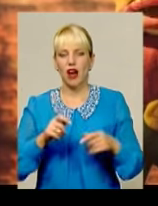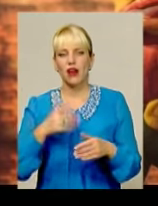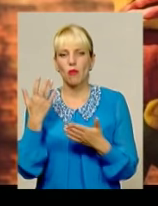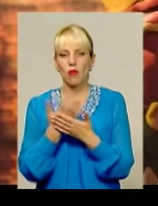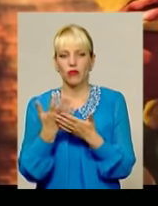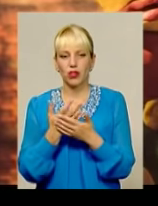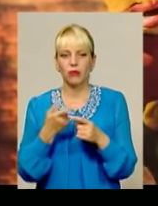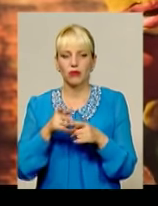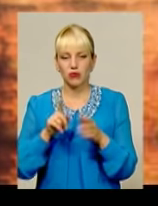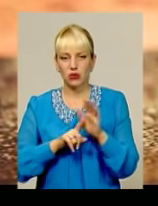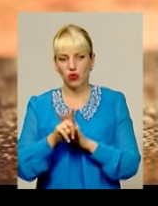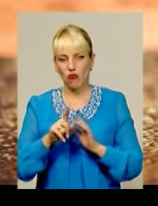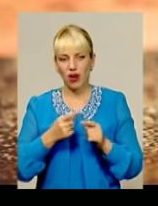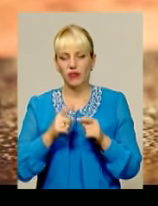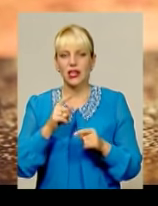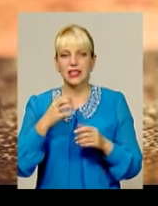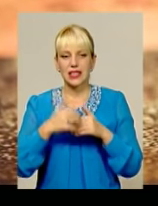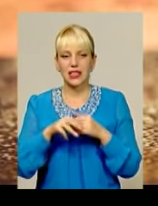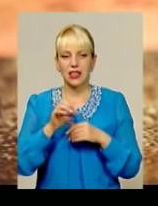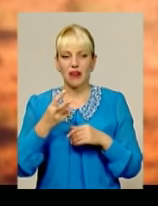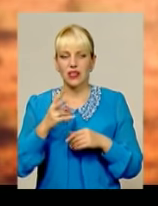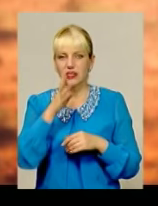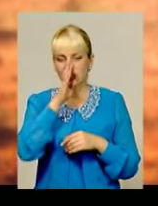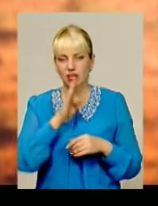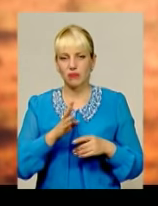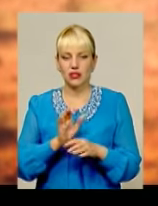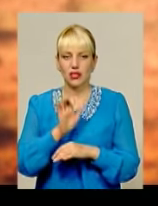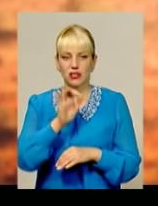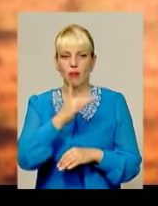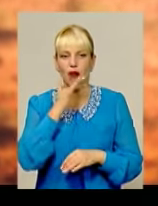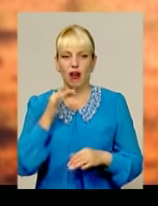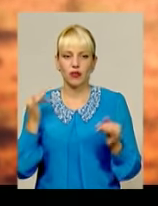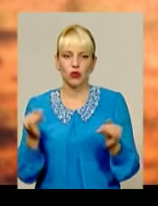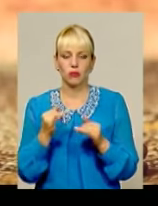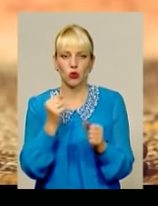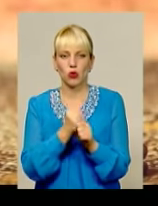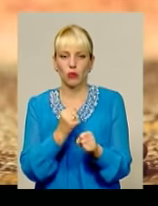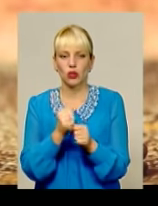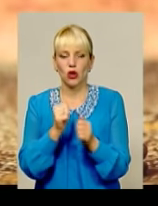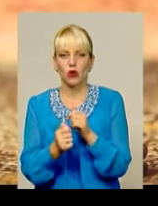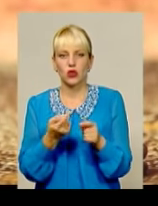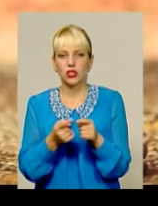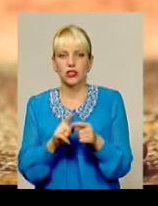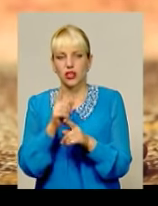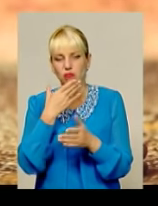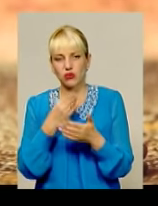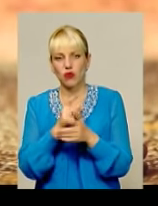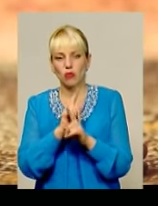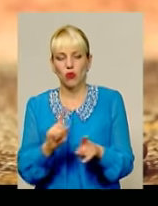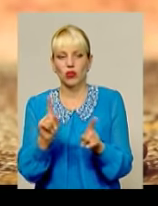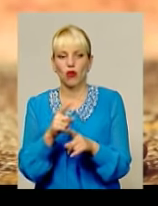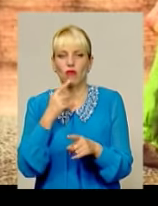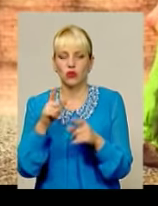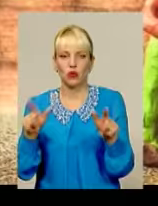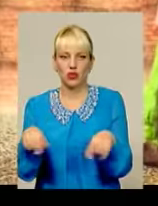стартував у середині травня. За чотири місяці учасники надіслали багато креативних робіт. Кожна з них по-своєму оригінальна, кажуть